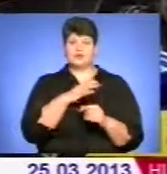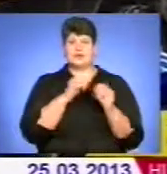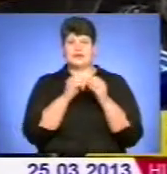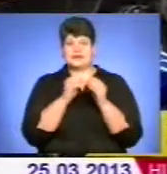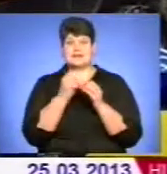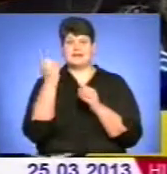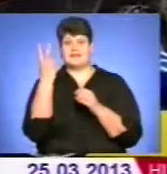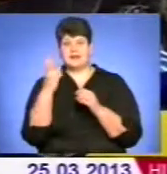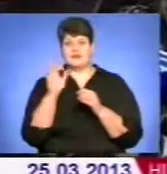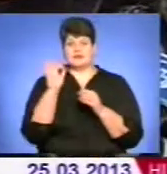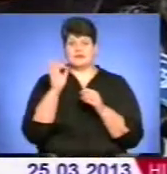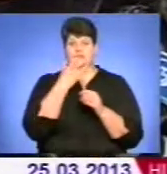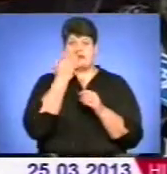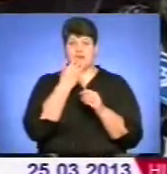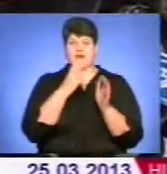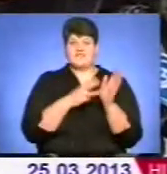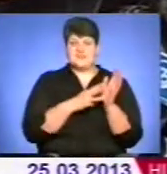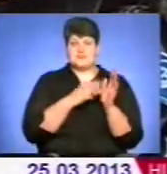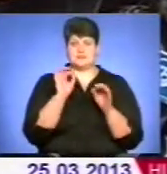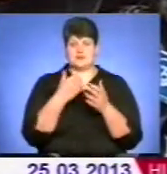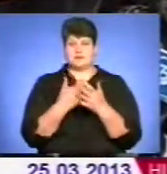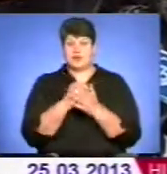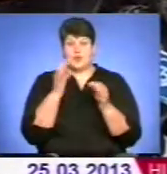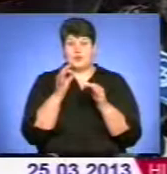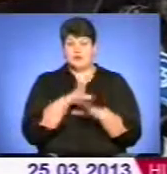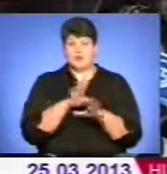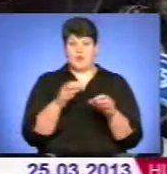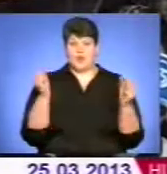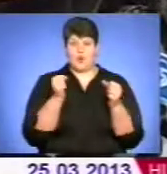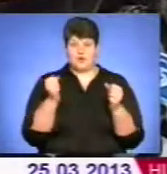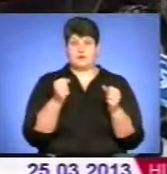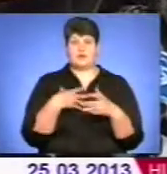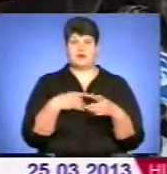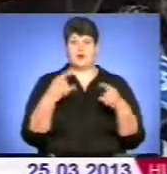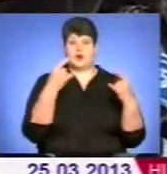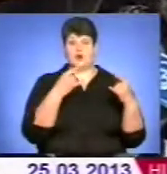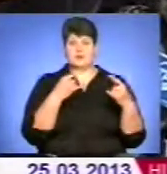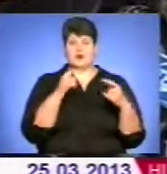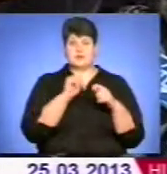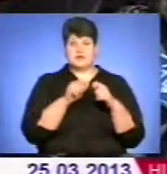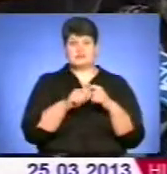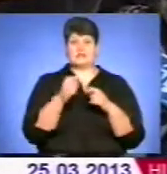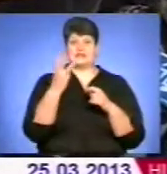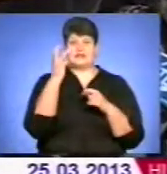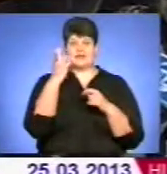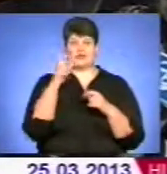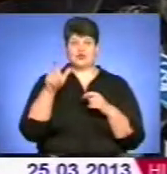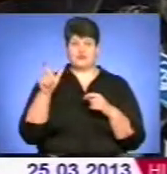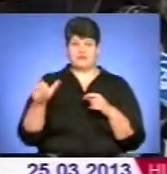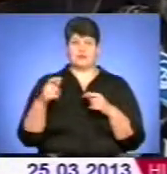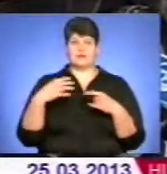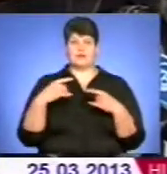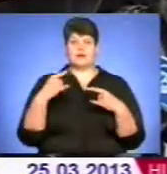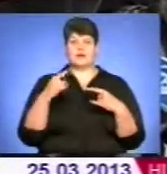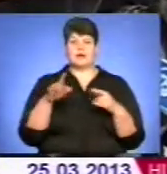12, 8, ніколи не було такого холоду. І ми обстежуємо до 300 чоловік на Майдані. Завжди маємо свіжу